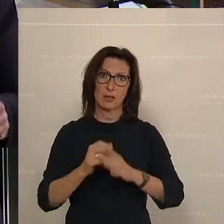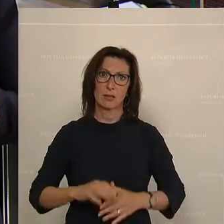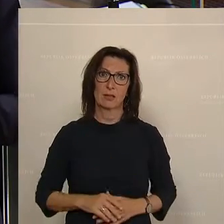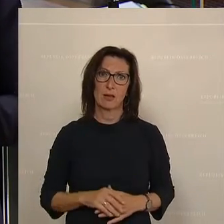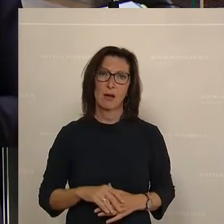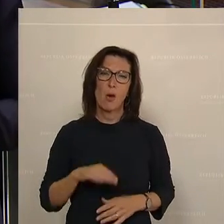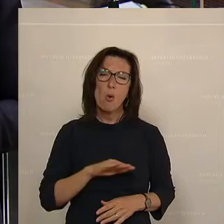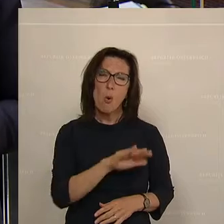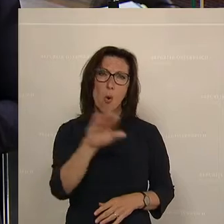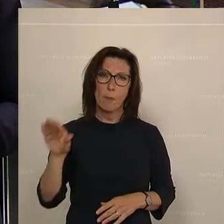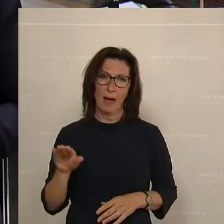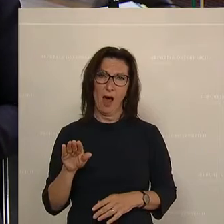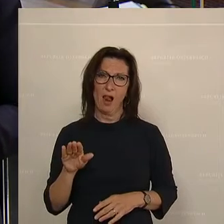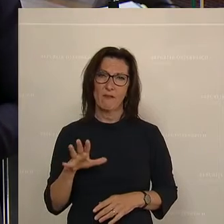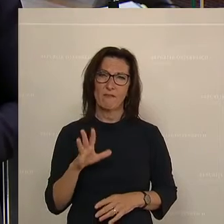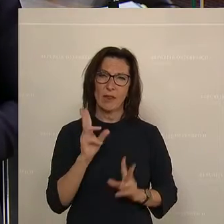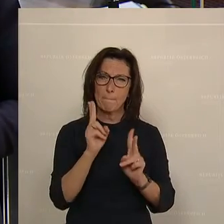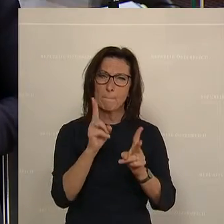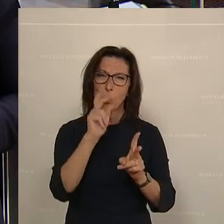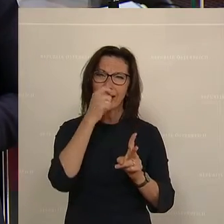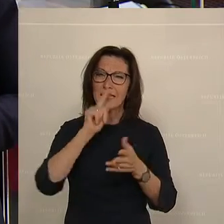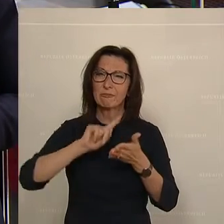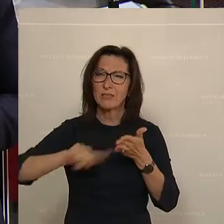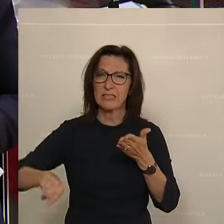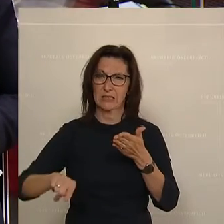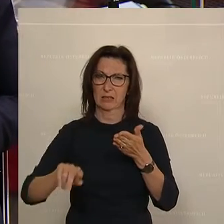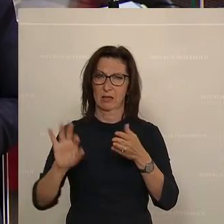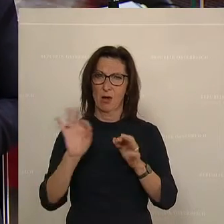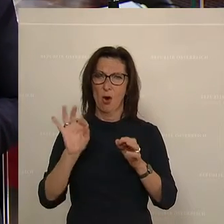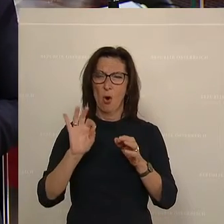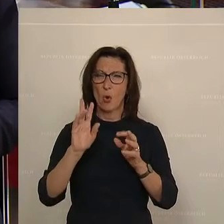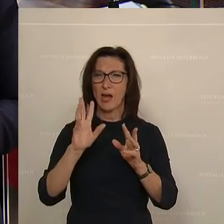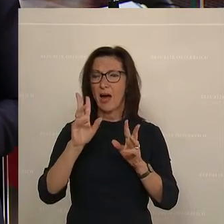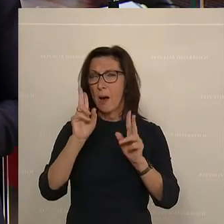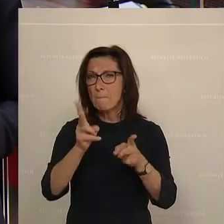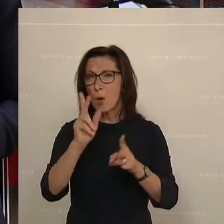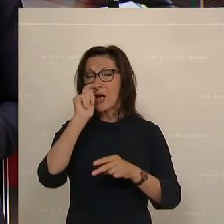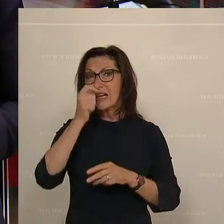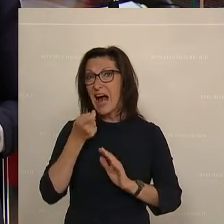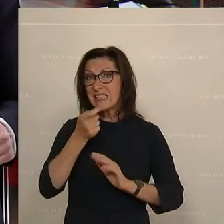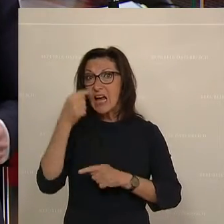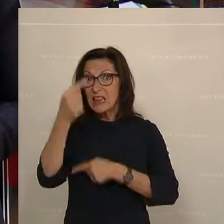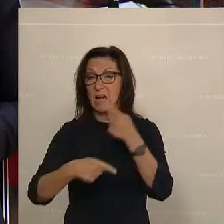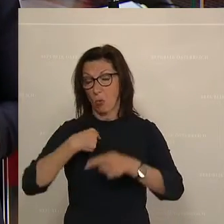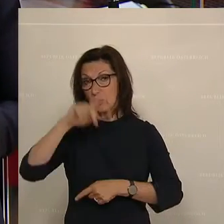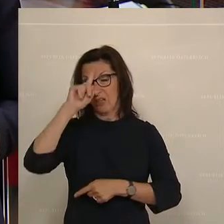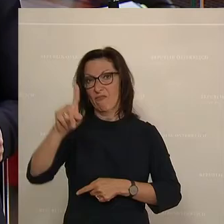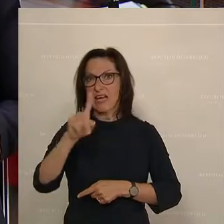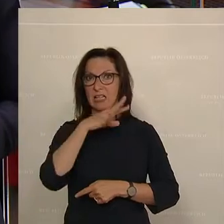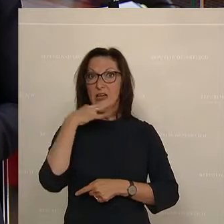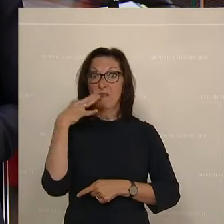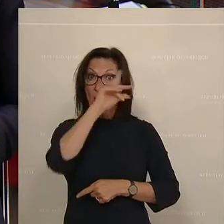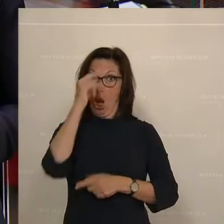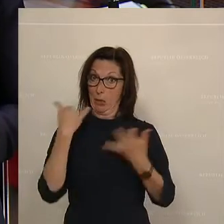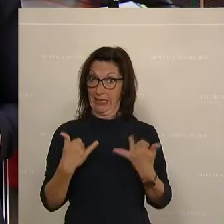Überall, wo wir auf Gas verzichten können, überall, wo wir eine Gasheizung tauschen können, und ich weiß, ganz viele Menschen in diesem Land machen das gerade. Wir